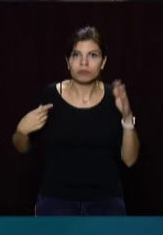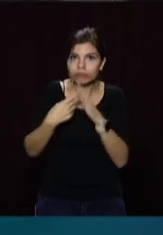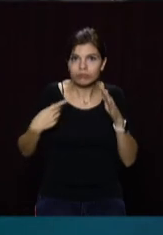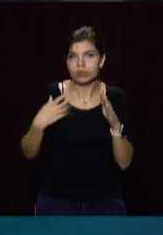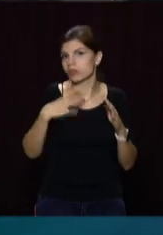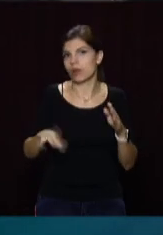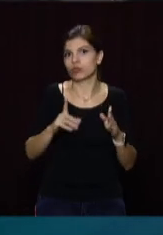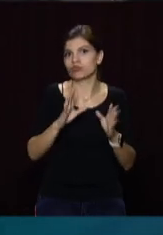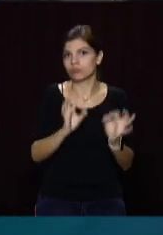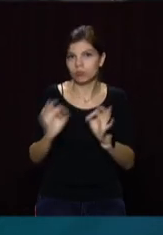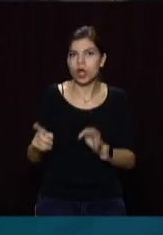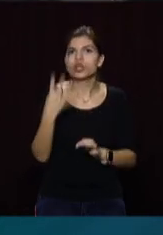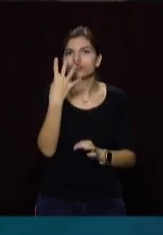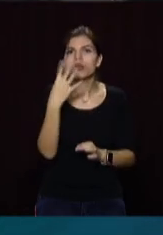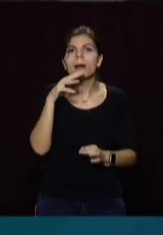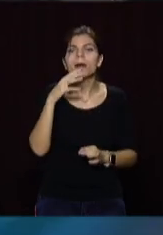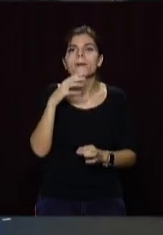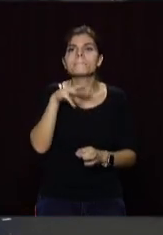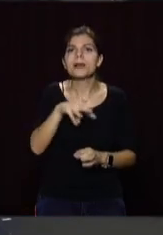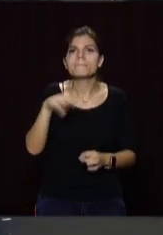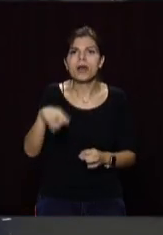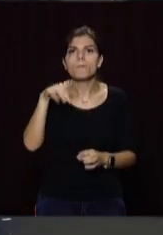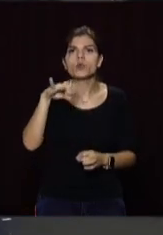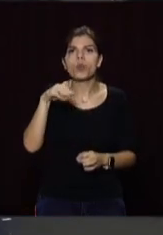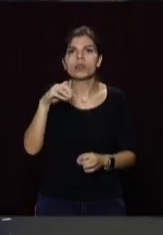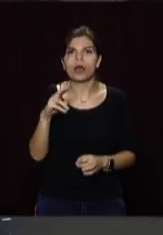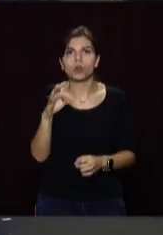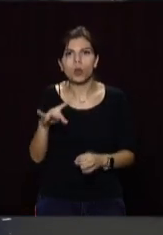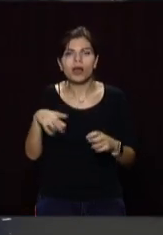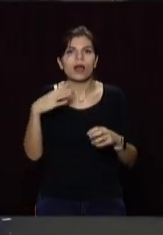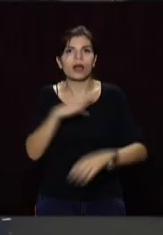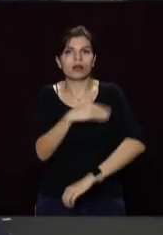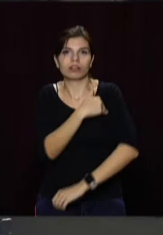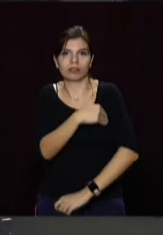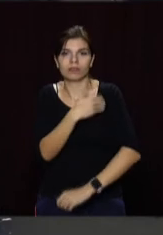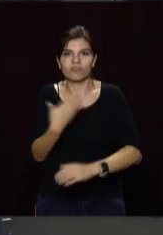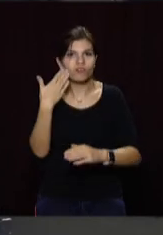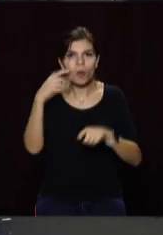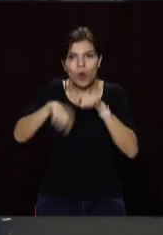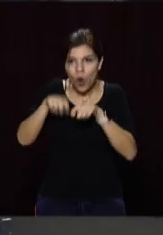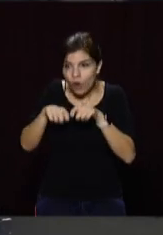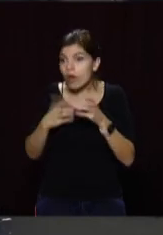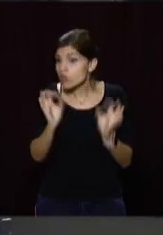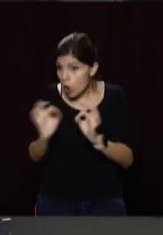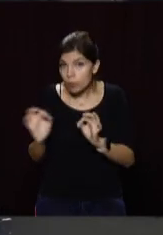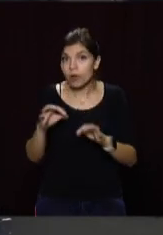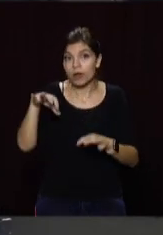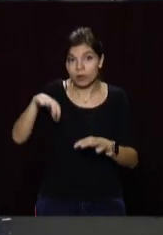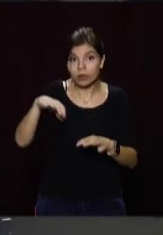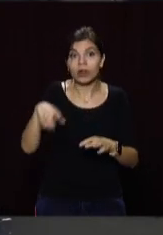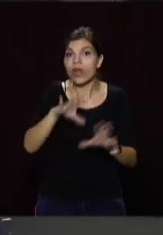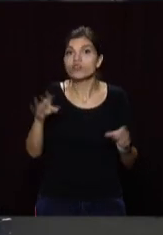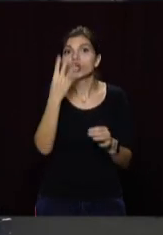менше 4 міліметрів протектора в зимний період. І проходить встановка. Тобто